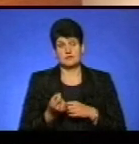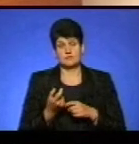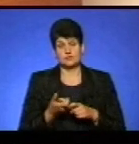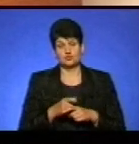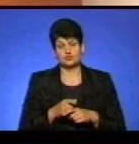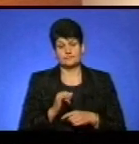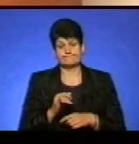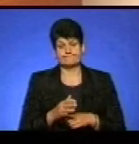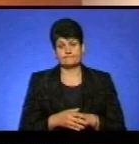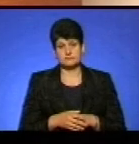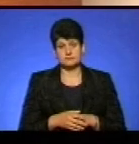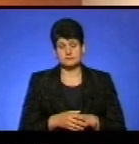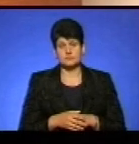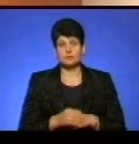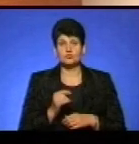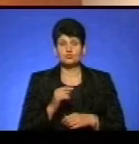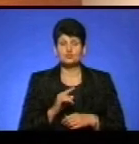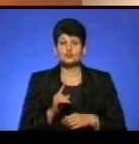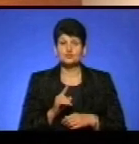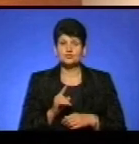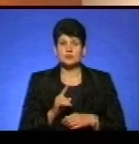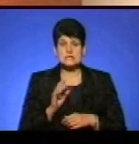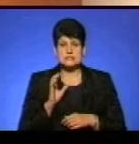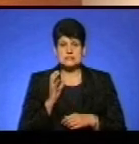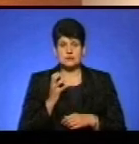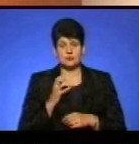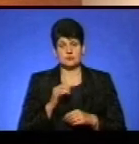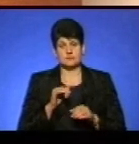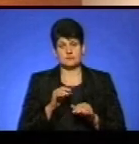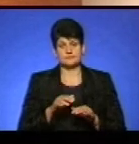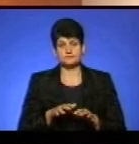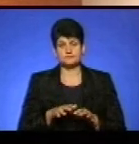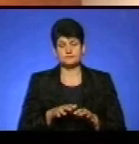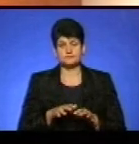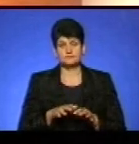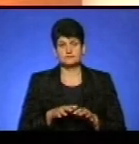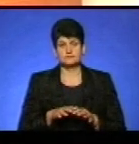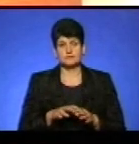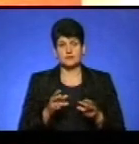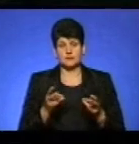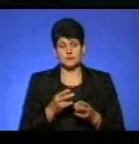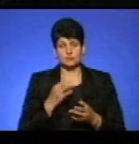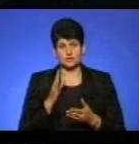золе. Тому що це серйозний вчинок, за який потрібно відповідати.